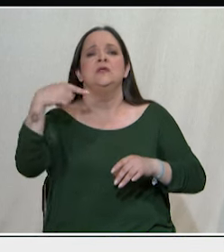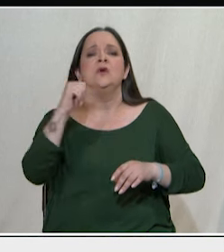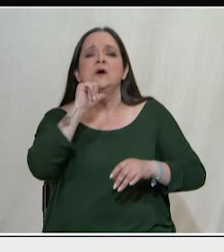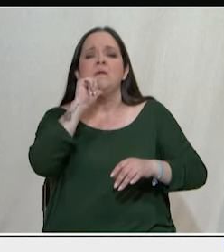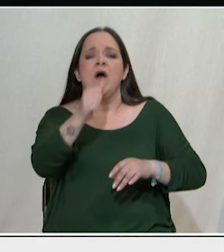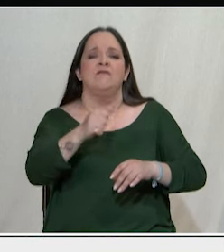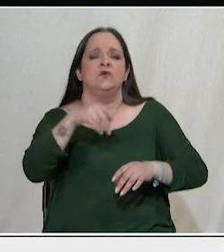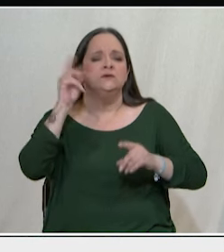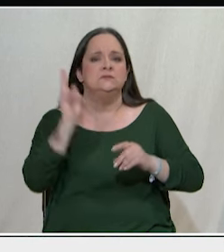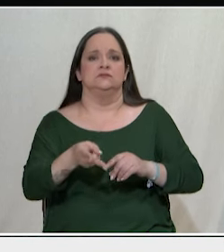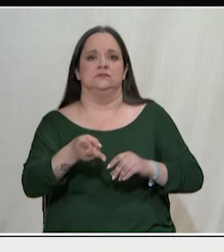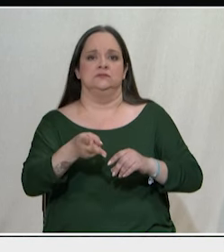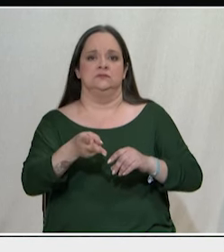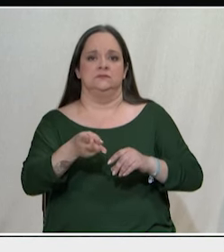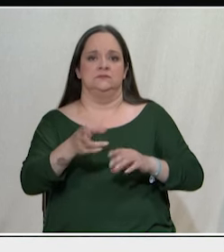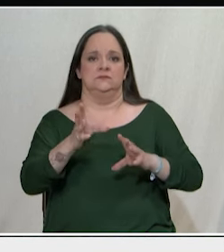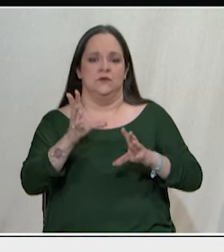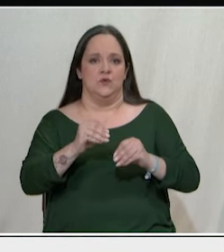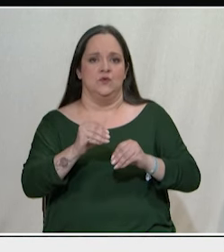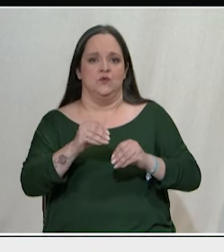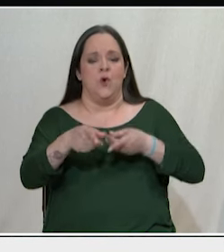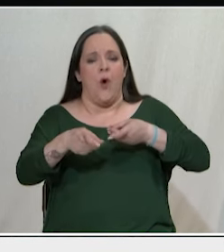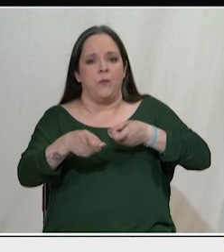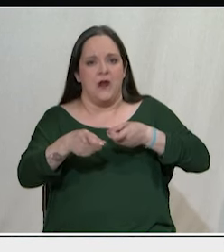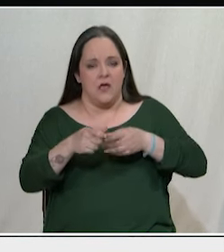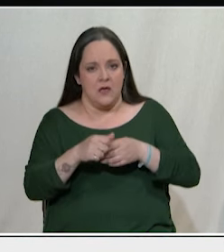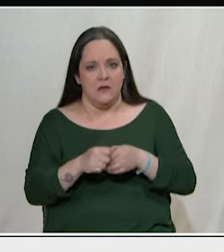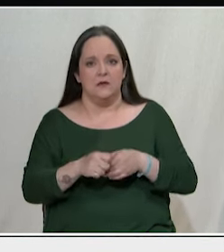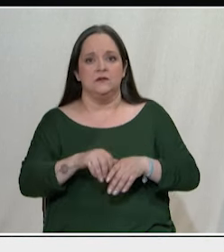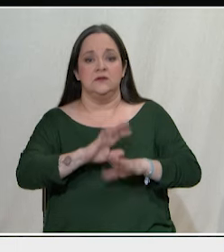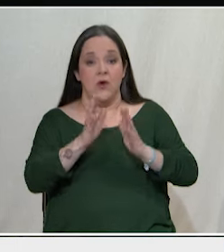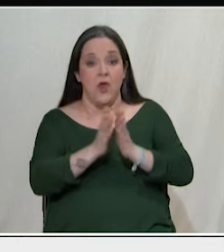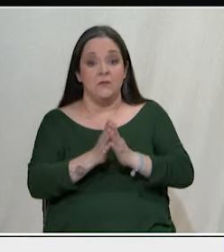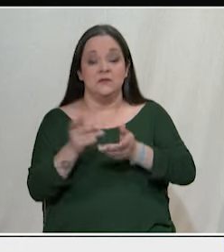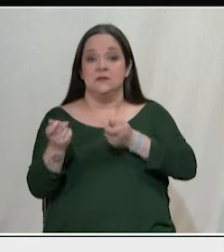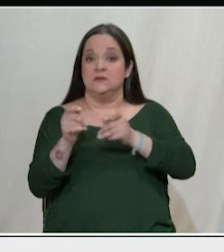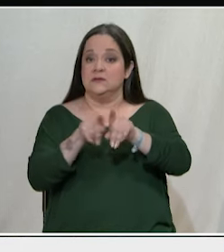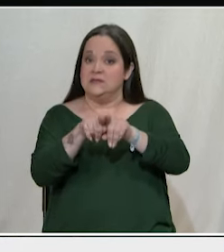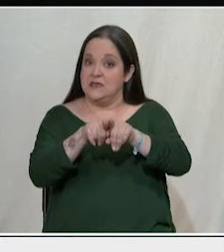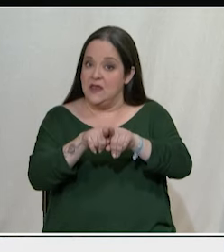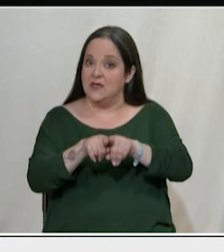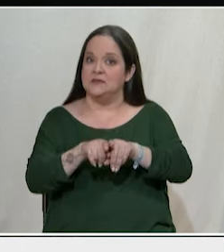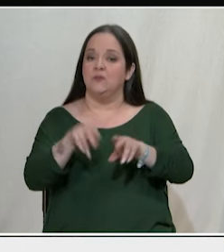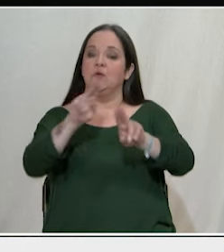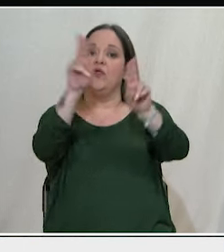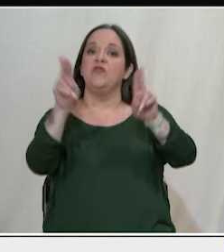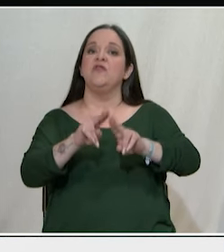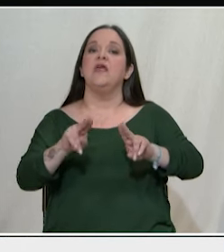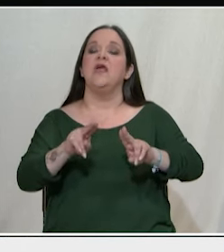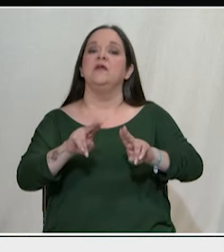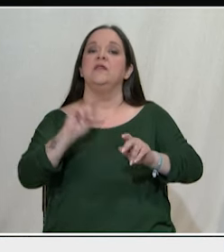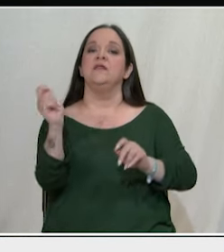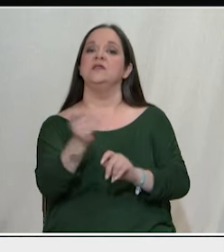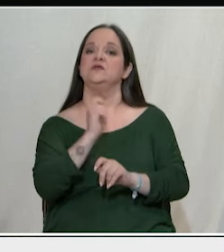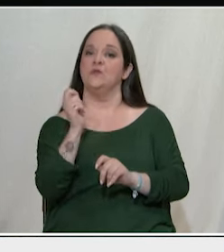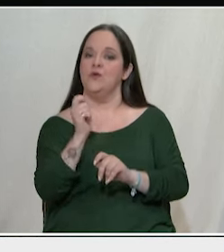πάνω από την Ευρώπη. Και να το κάνουμε αυτό σε συνεργασία με το διεθνισμό που λέμε εμείς με τα κινήματα